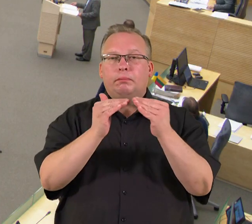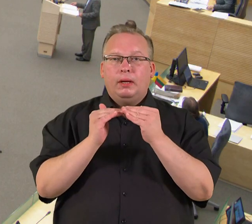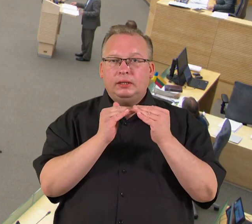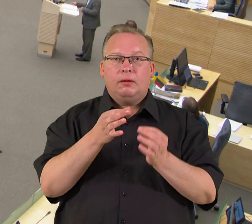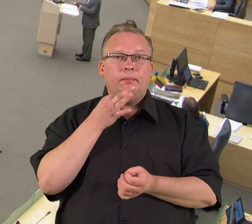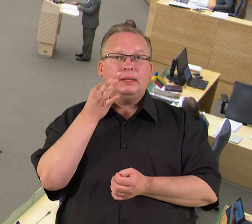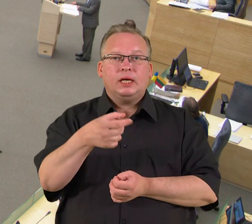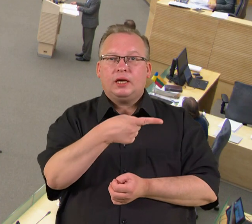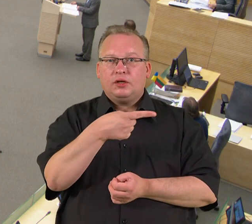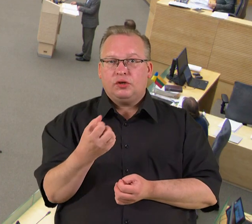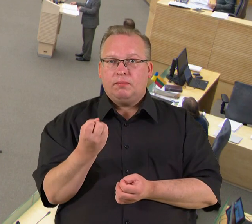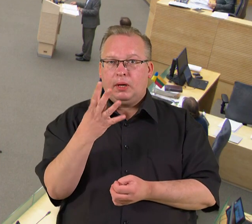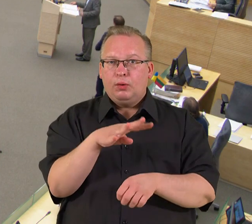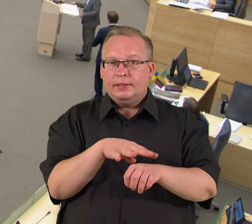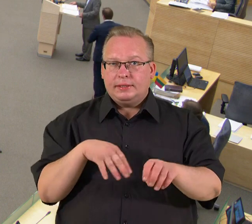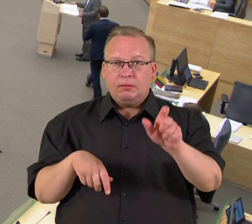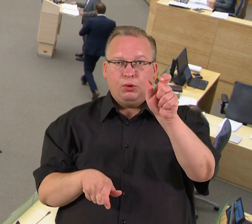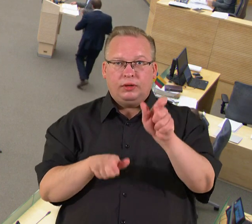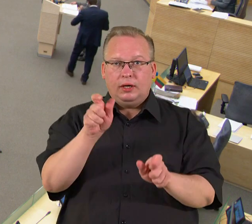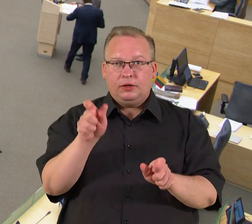pasisakė 115 Seimo narių.